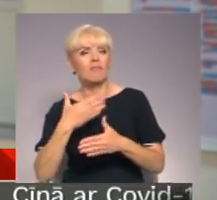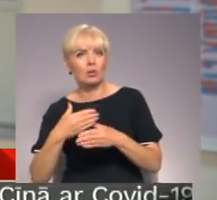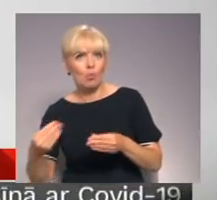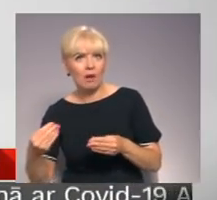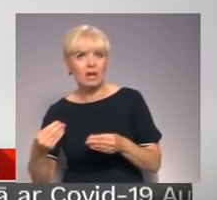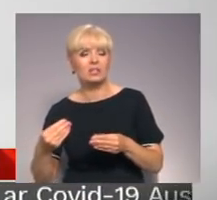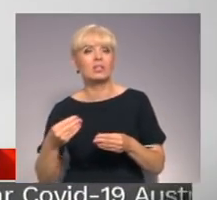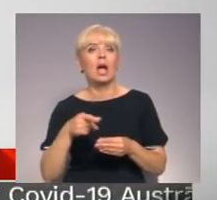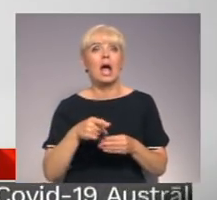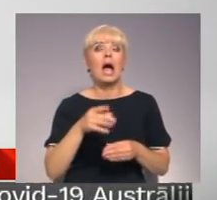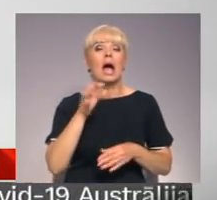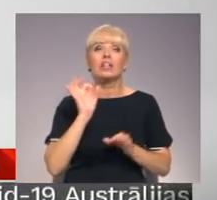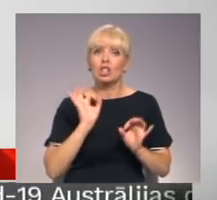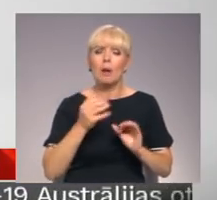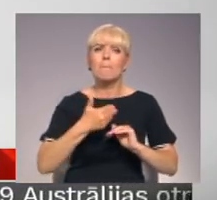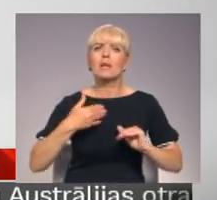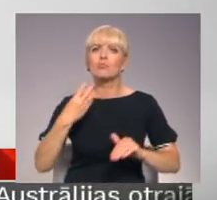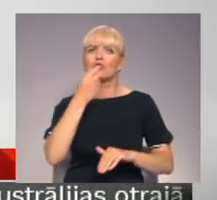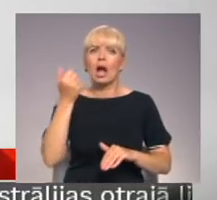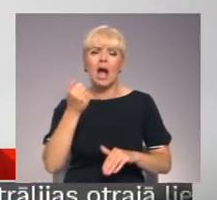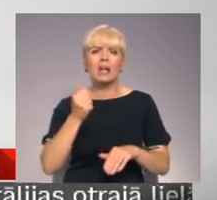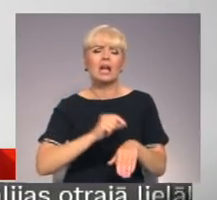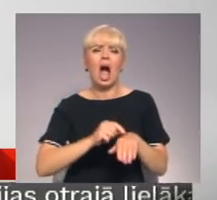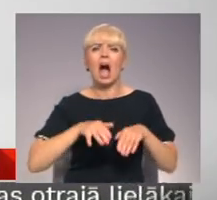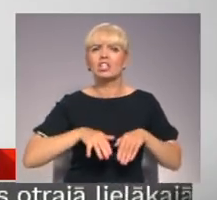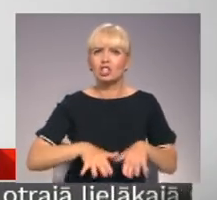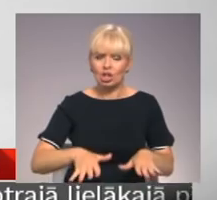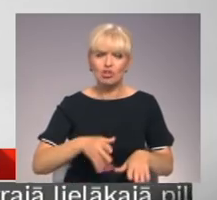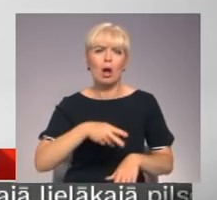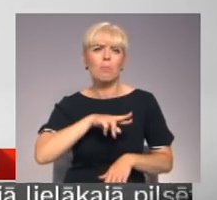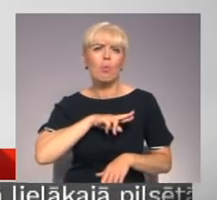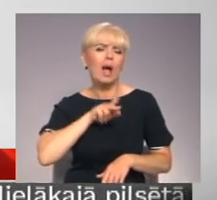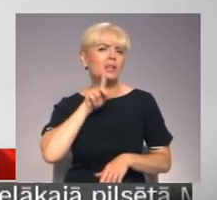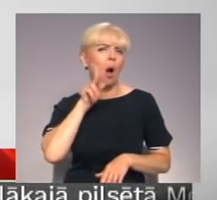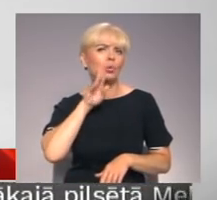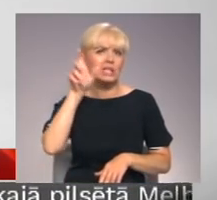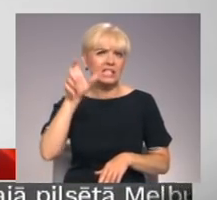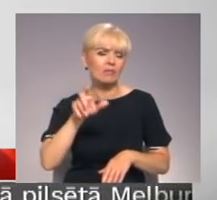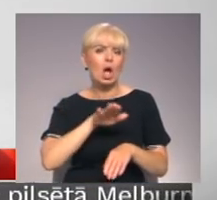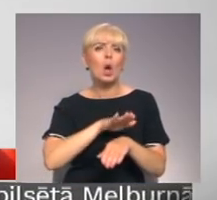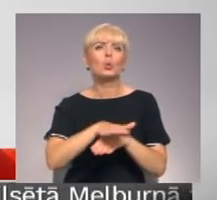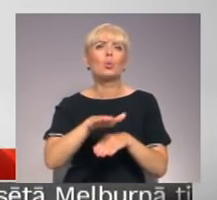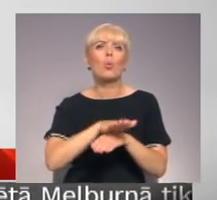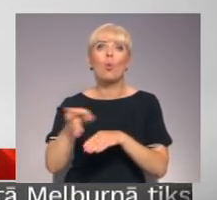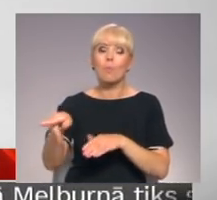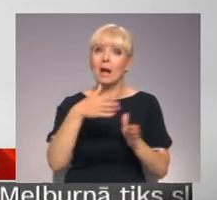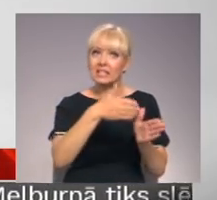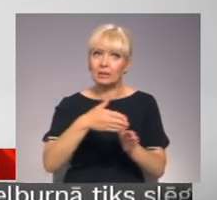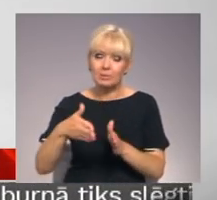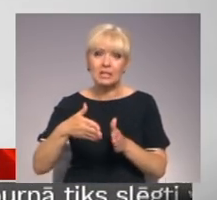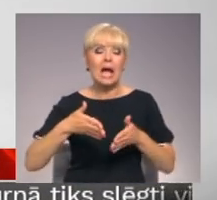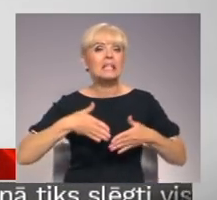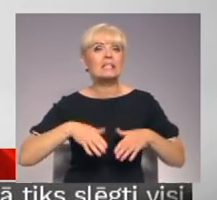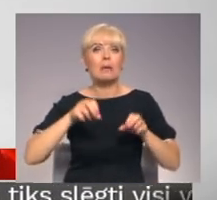noviršamies. Tiesa pirms četriem gadiem tieši no asiņošanas bojā gāja kādi jauna sievieta tukuma slimnīcā. Dzemdības